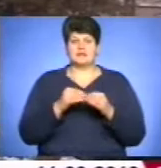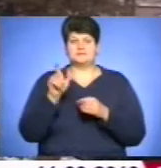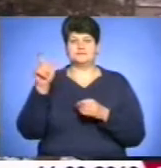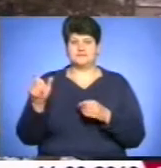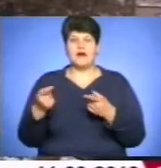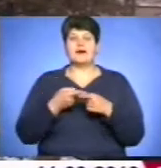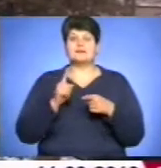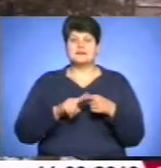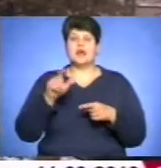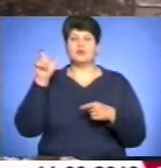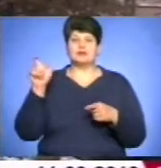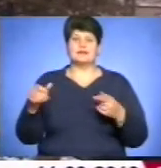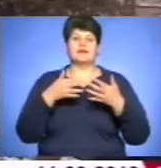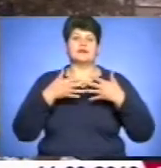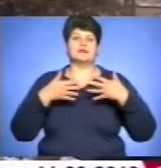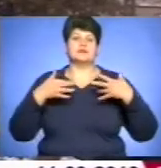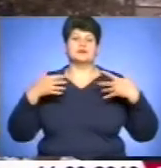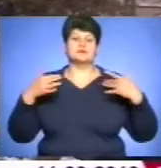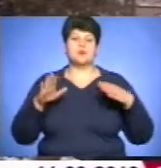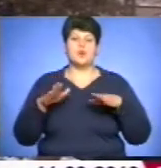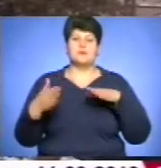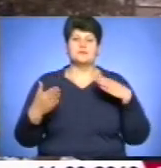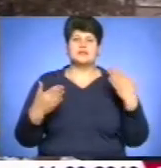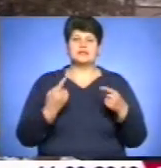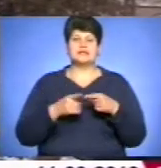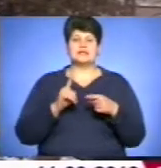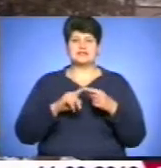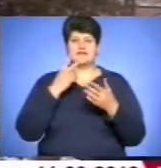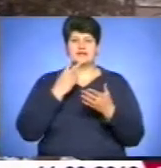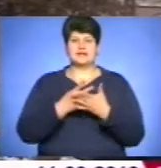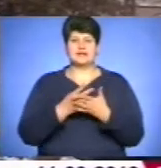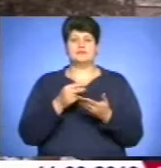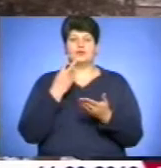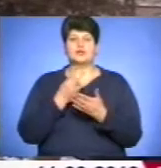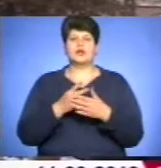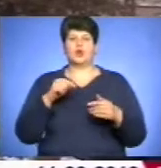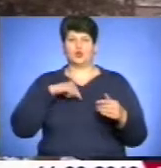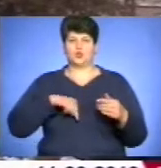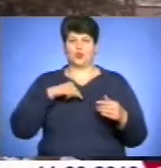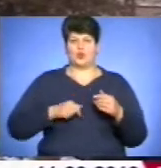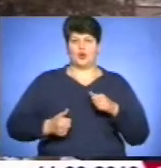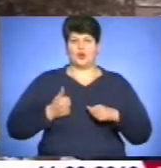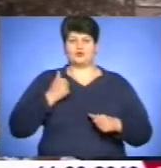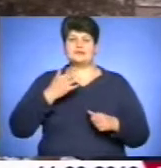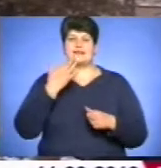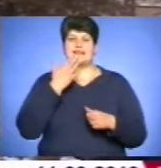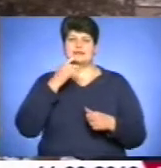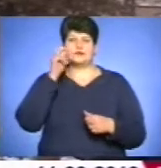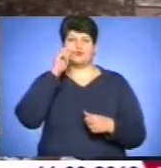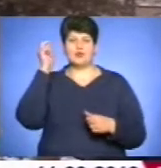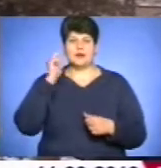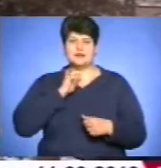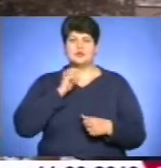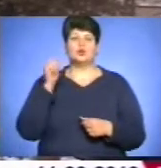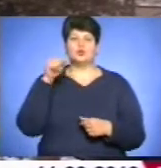саме та людина багатогранна – цей великий символ духу і гордості нації української. Тому